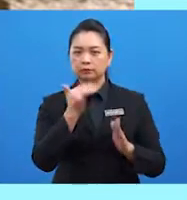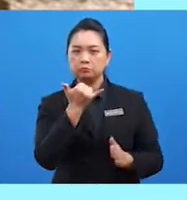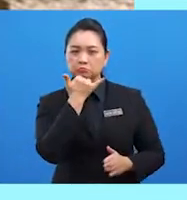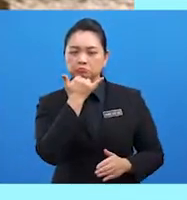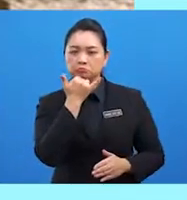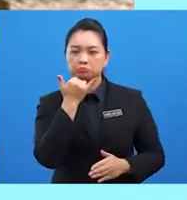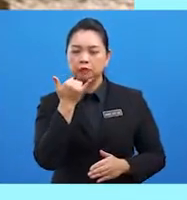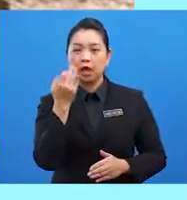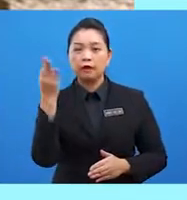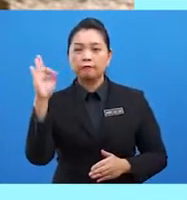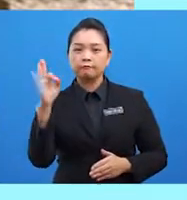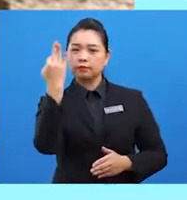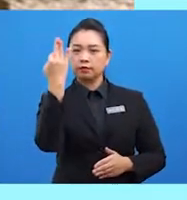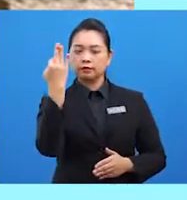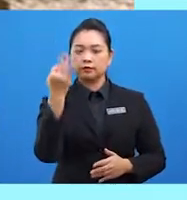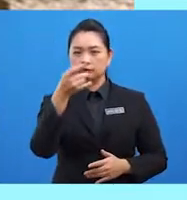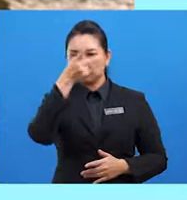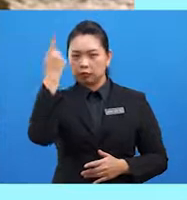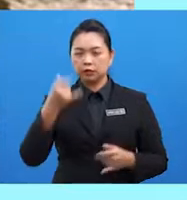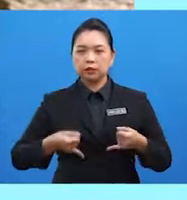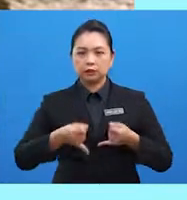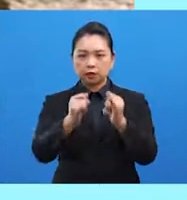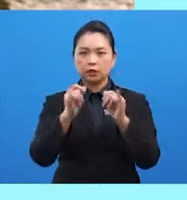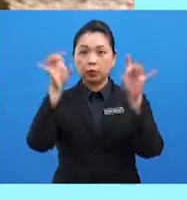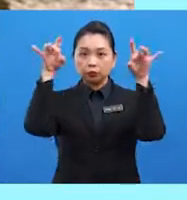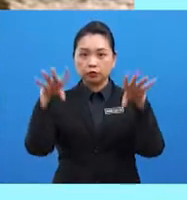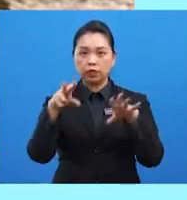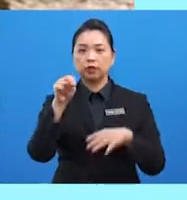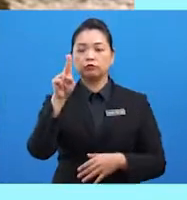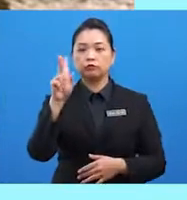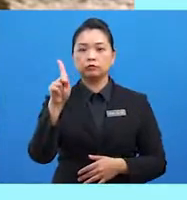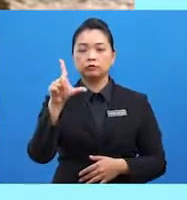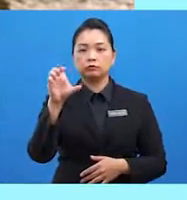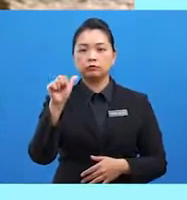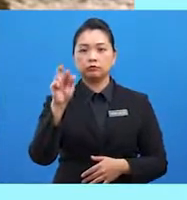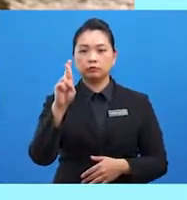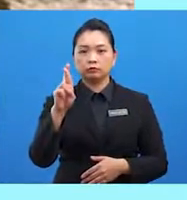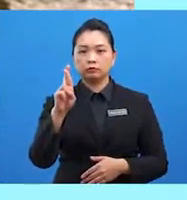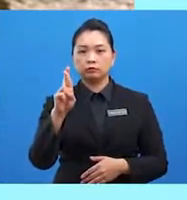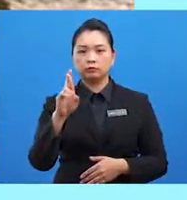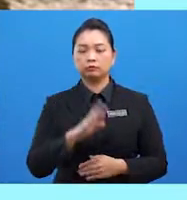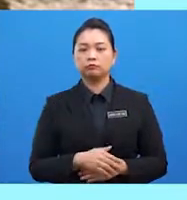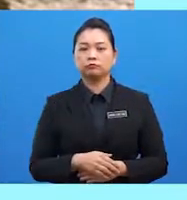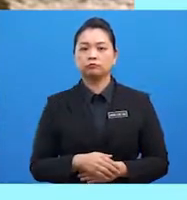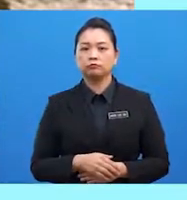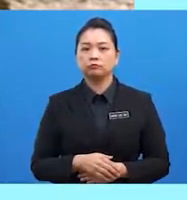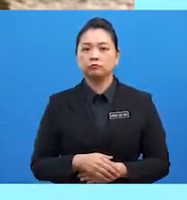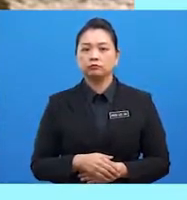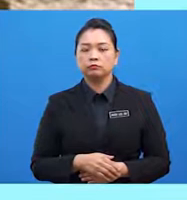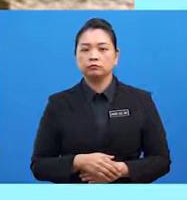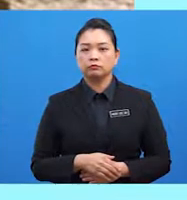menjalankan ujian nuklear di kawasan Lautan Pasifik Selatan pada tahun 1996.